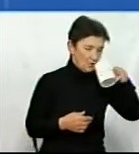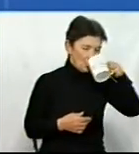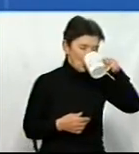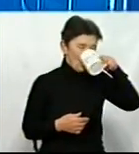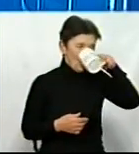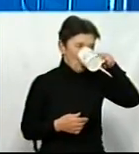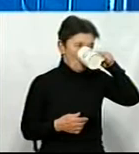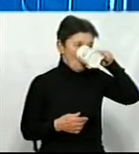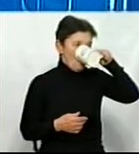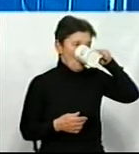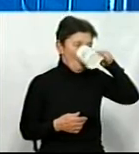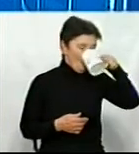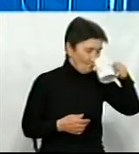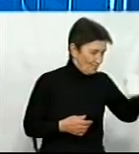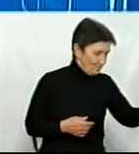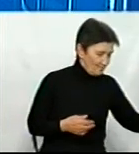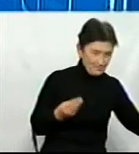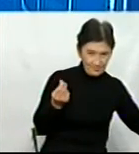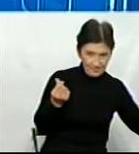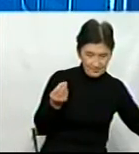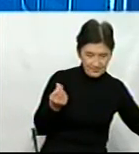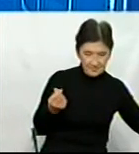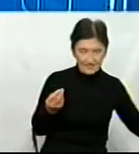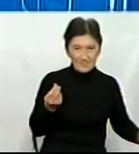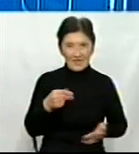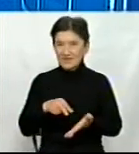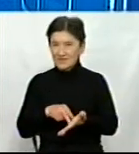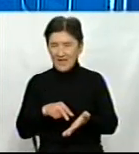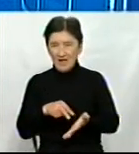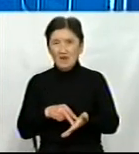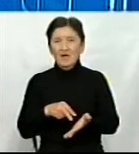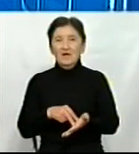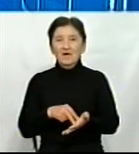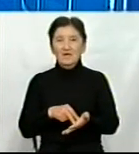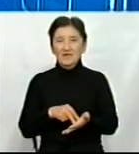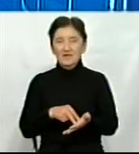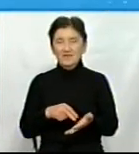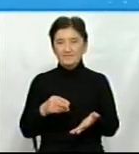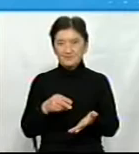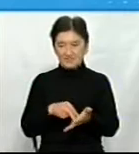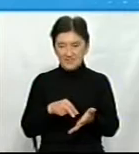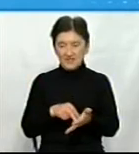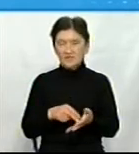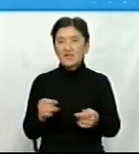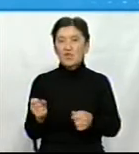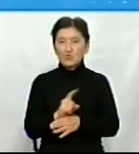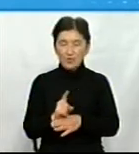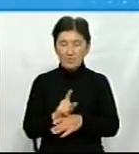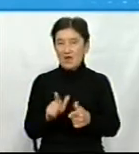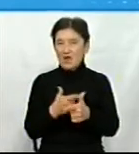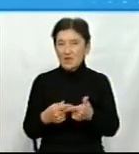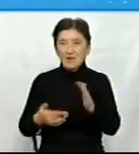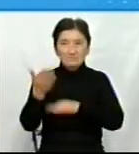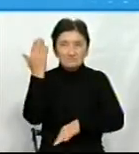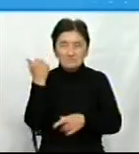нормальні. Так, ціни нормальні, але я скажу, що в липні, в серпні таких цін не було тоді, коли масова була продажа пшениці.